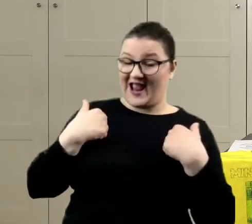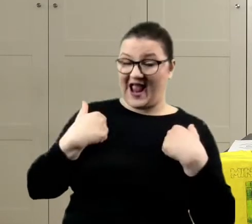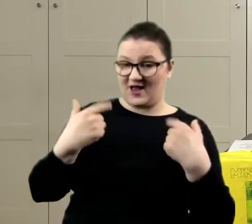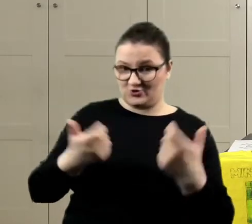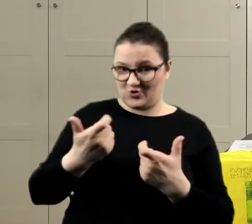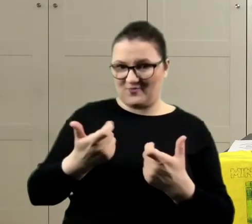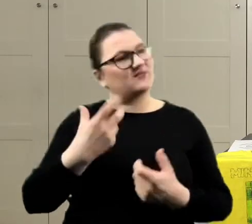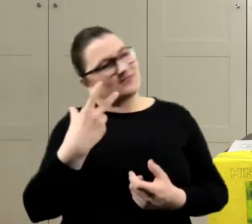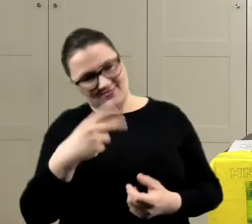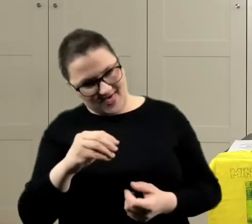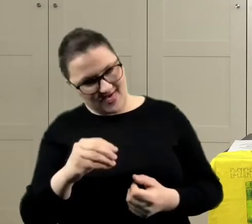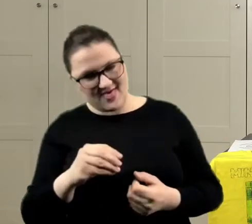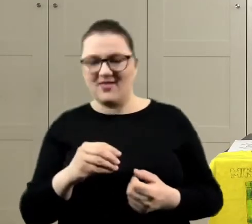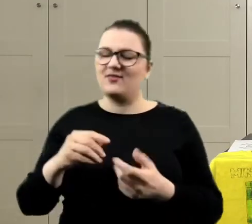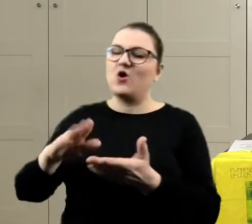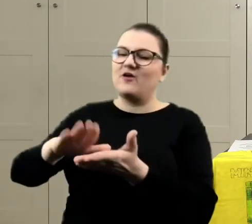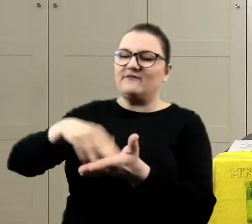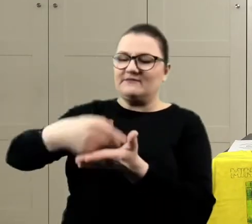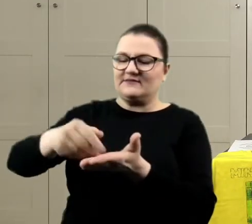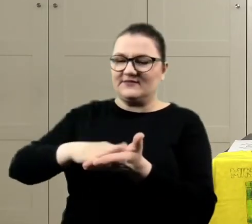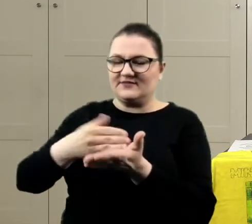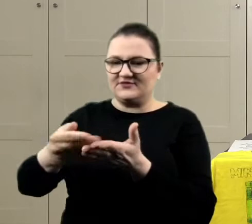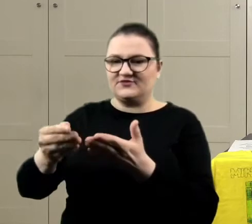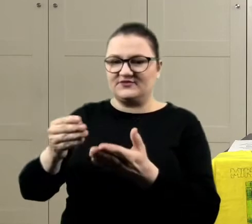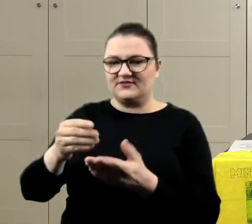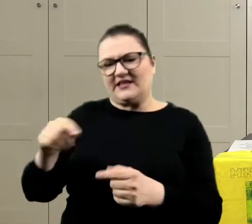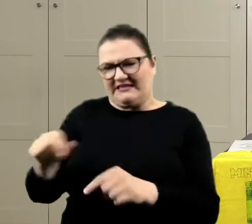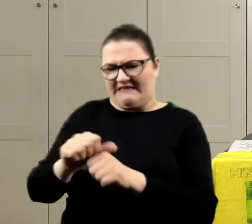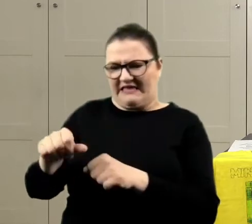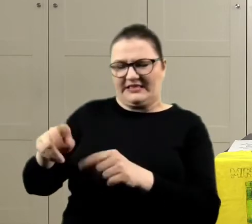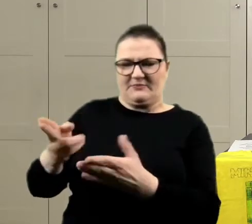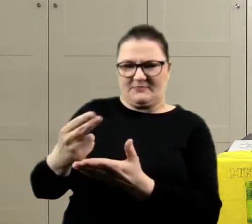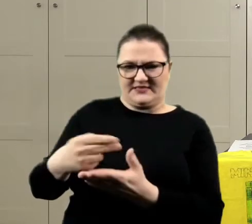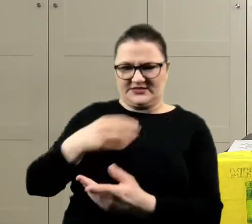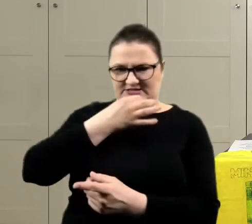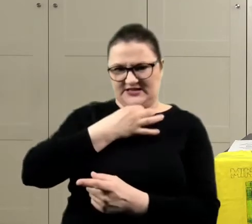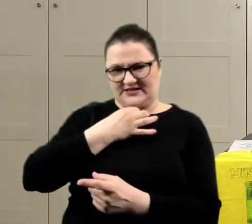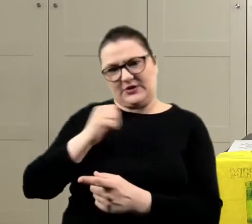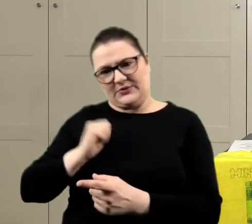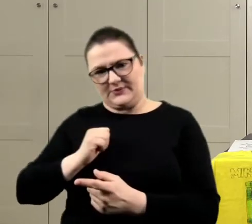Nie. Wytrzyj tutaj. A cienki jest tutaj pędzelek. Tylko ja go może przygotuję.